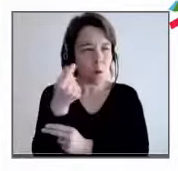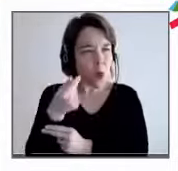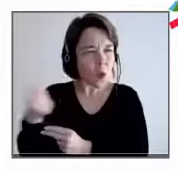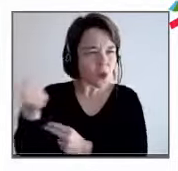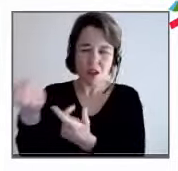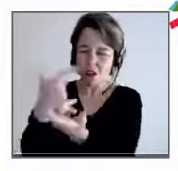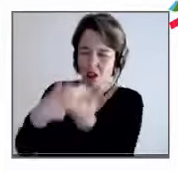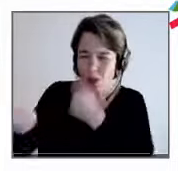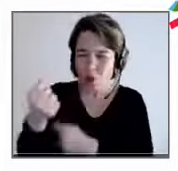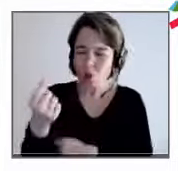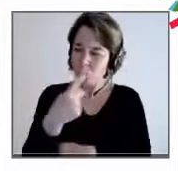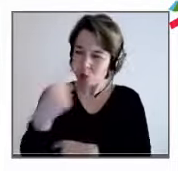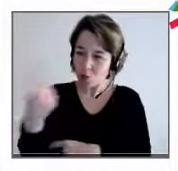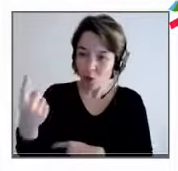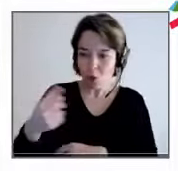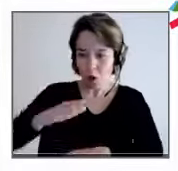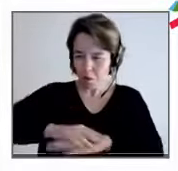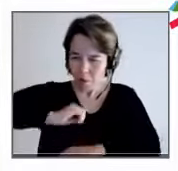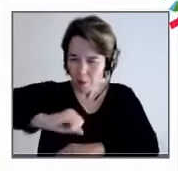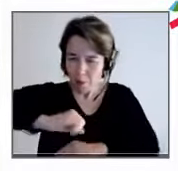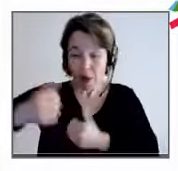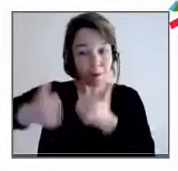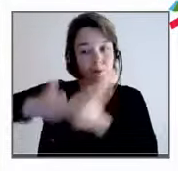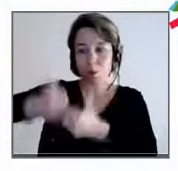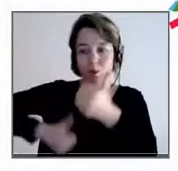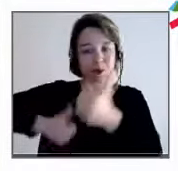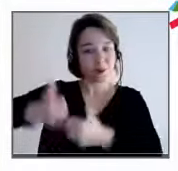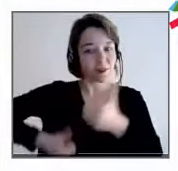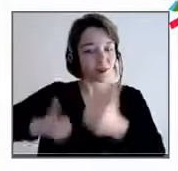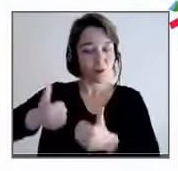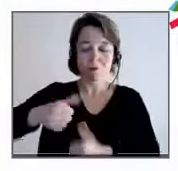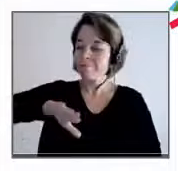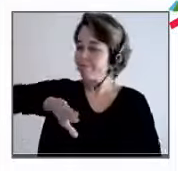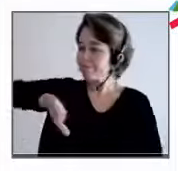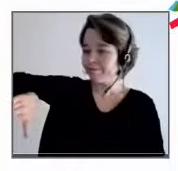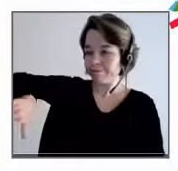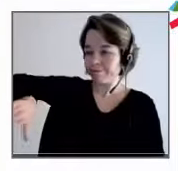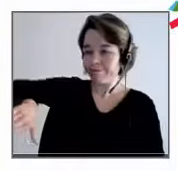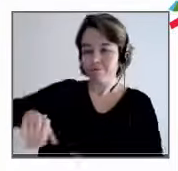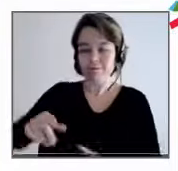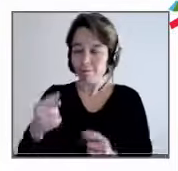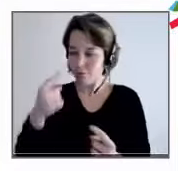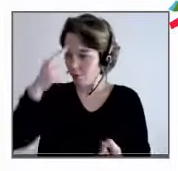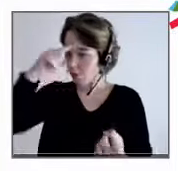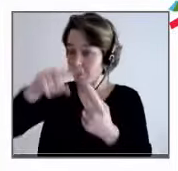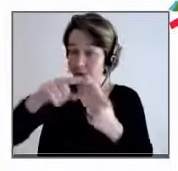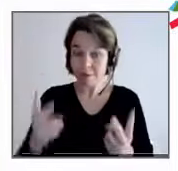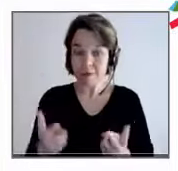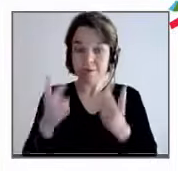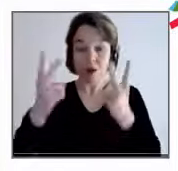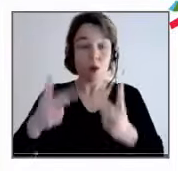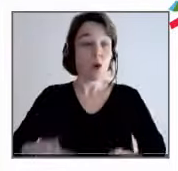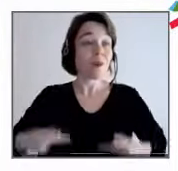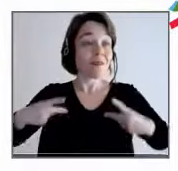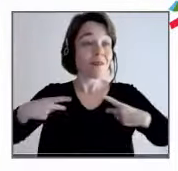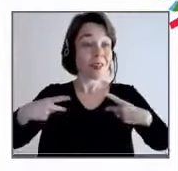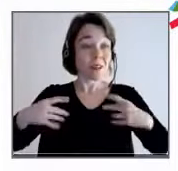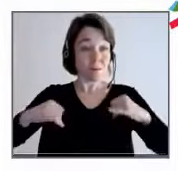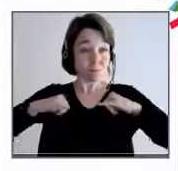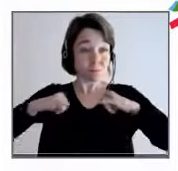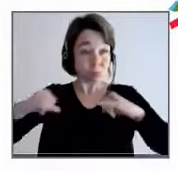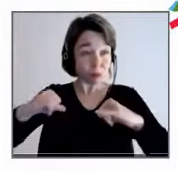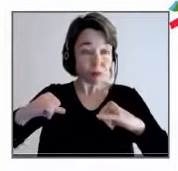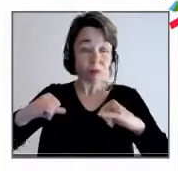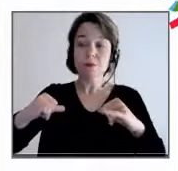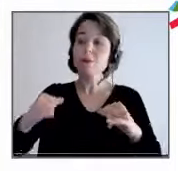compétition. Il faut la redéfinir en termes de valeur force de vie et du même coup, des activités bénéfiques